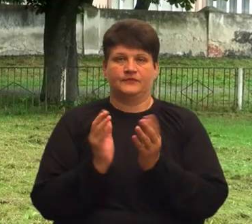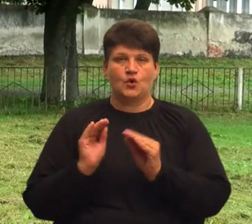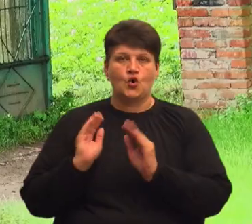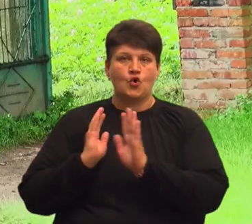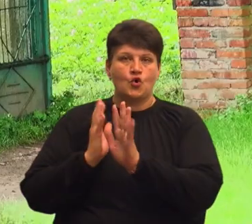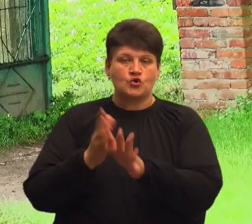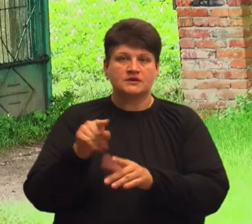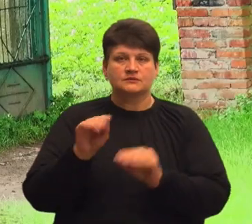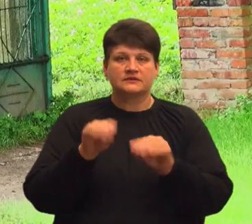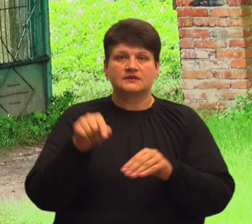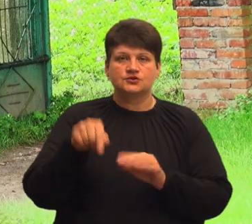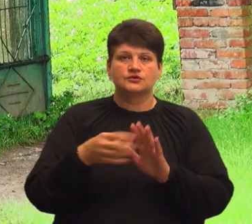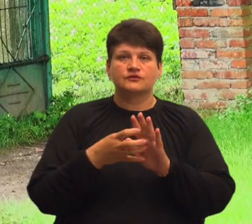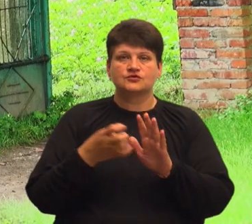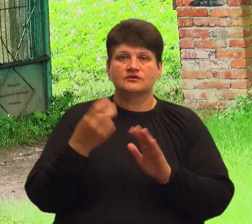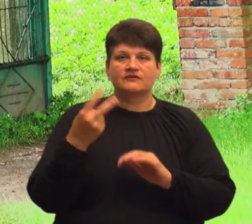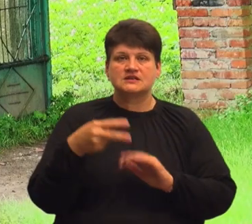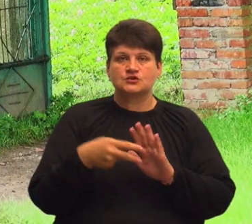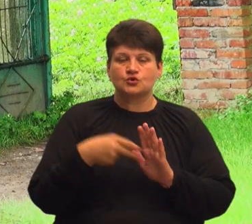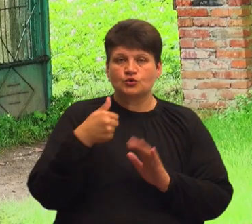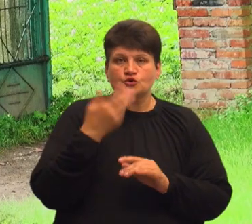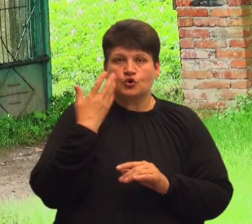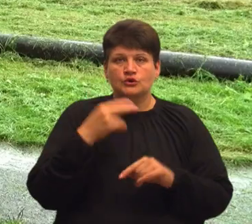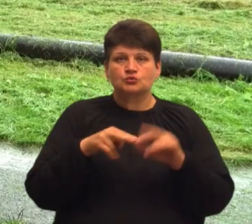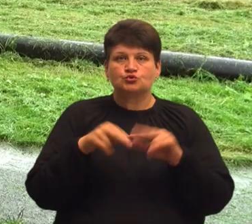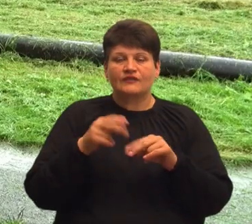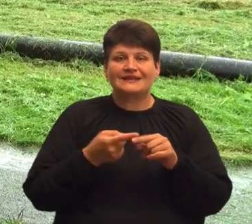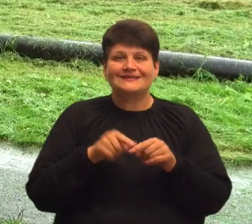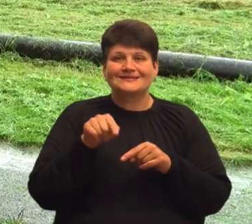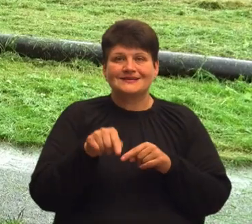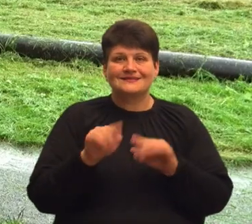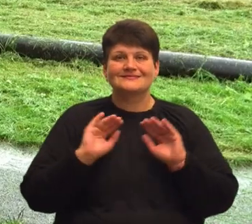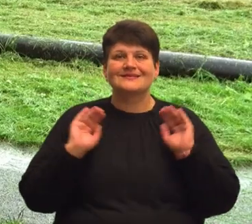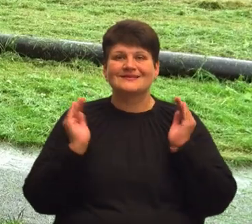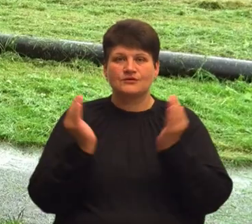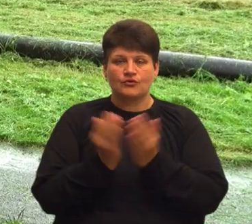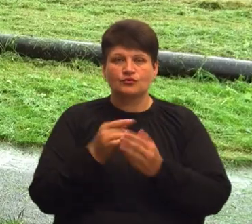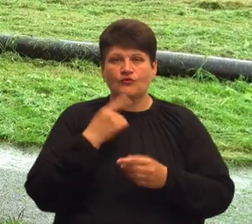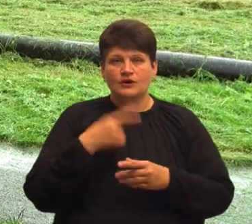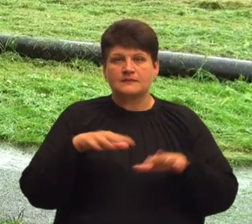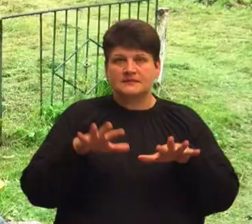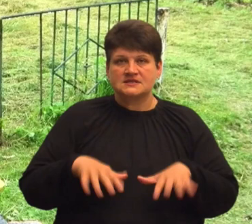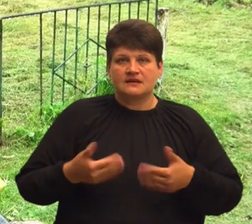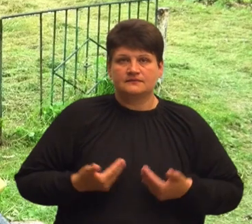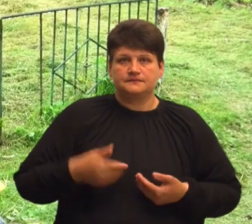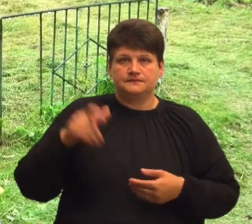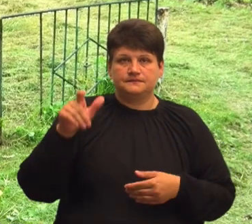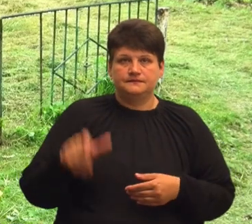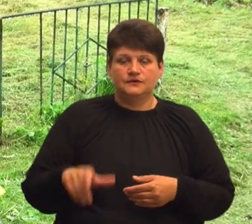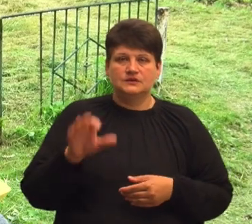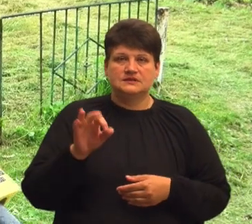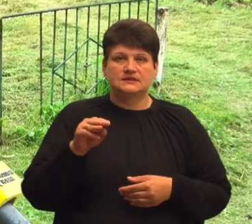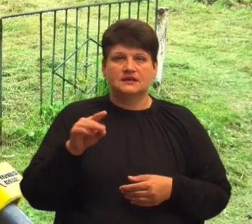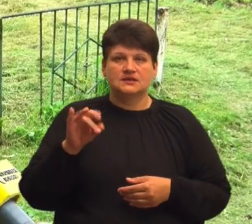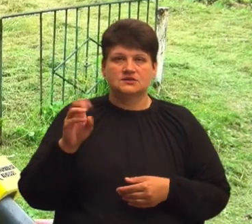1927 році, коли збудували цей стадіон. Розповідає місцевий житель Олександр Трішкін. Від дворіт